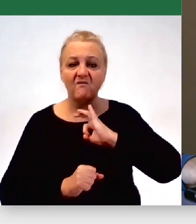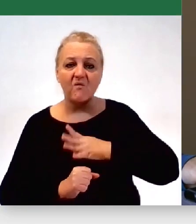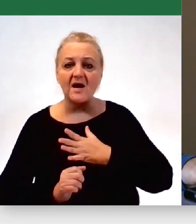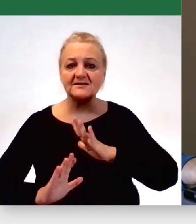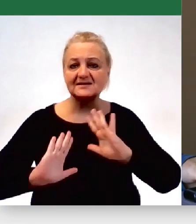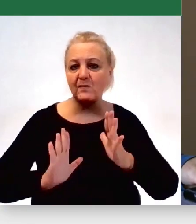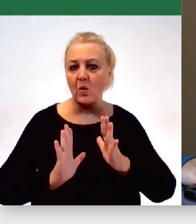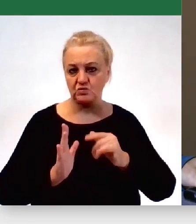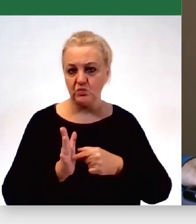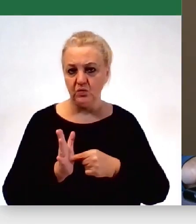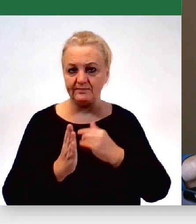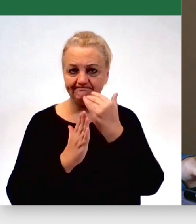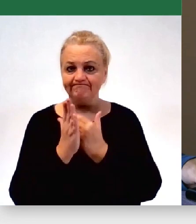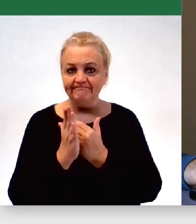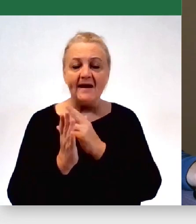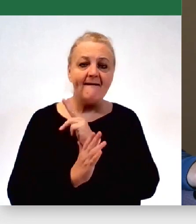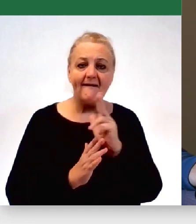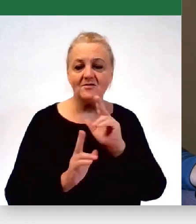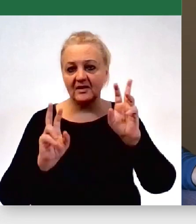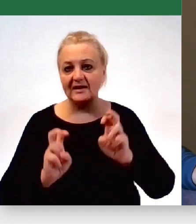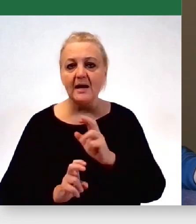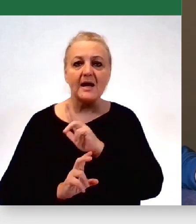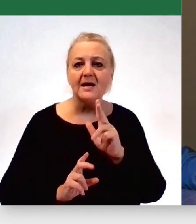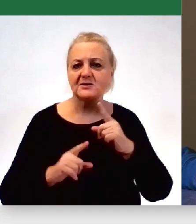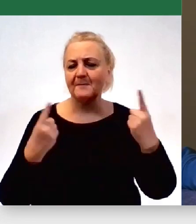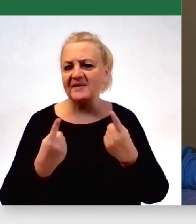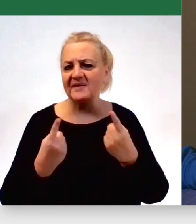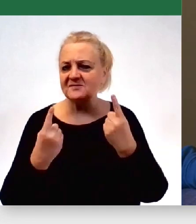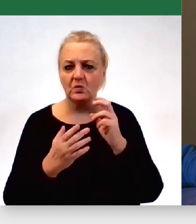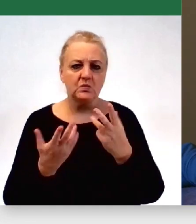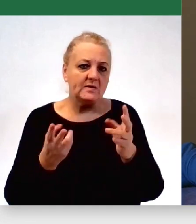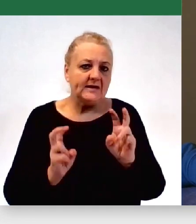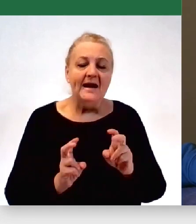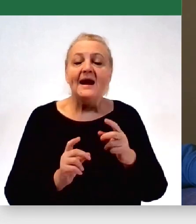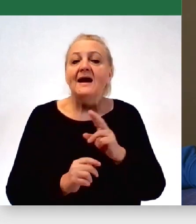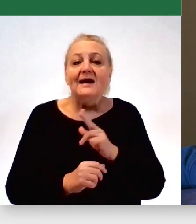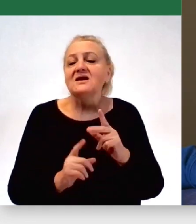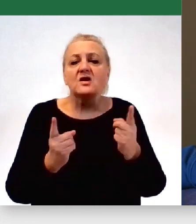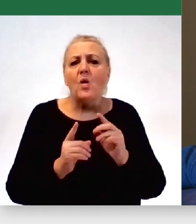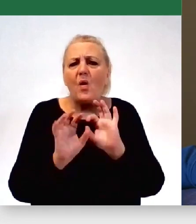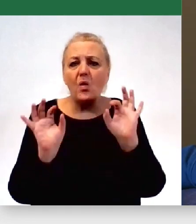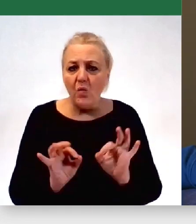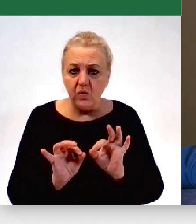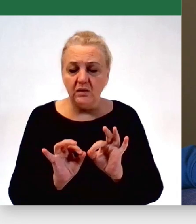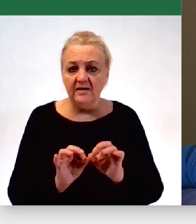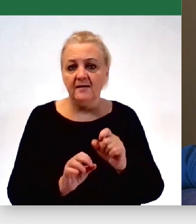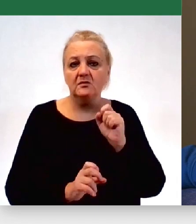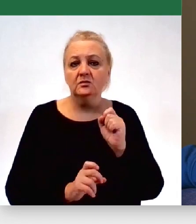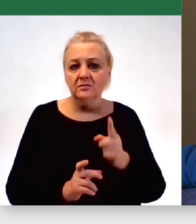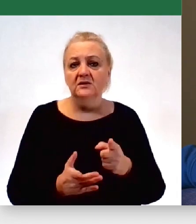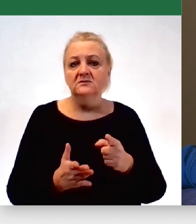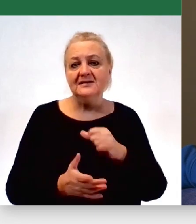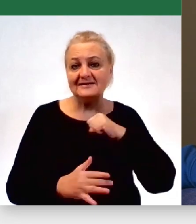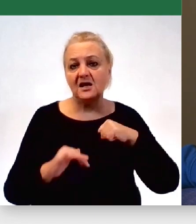recepty na każdy kryzys, każdą kryzysową sytuację i na każdą sytuację w ogóle, która zdarza się w